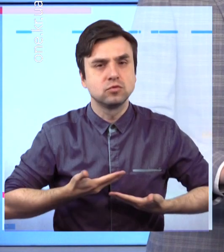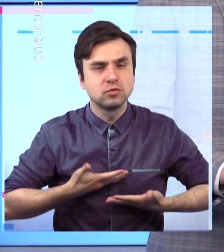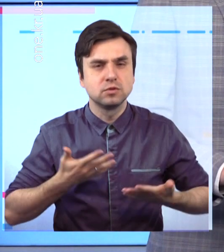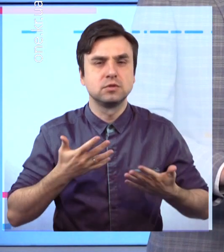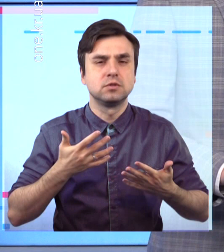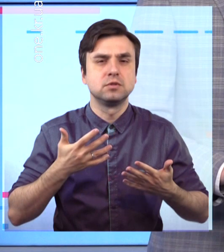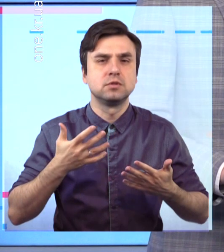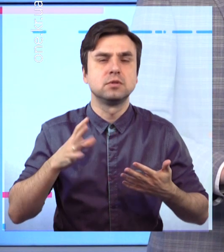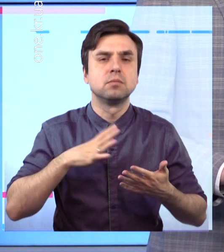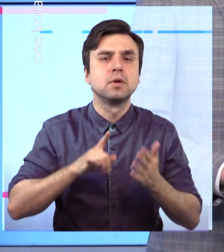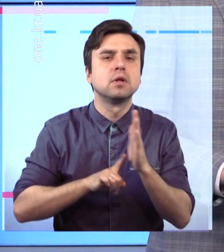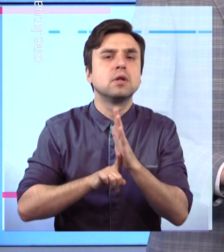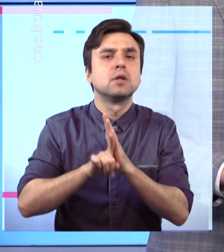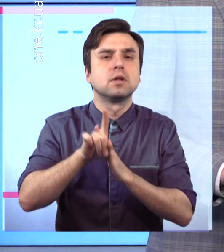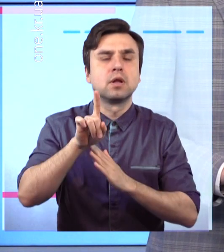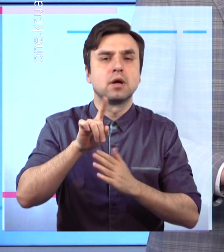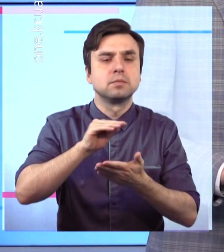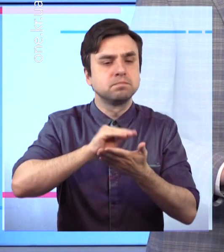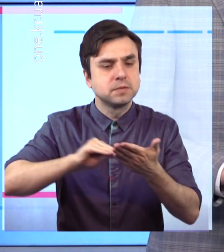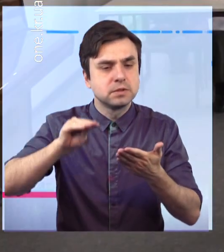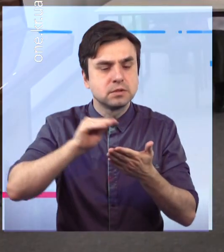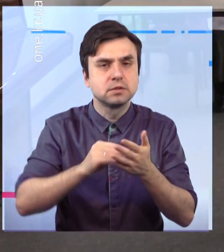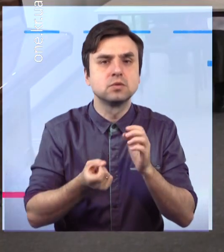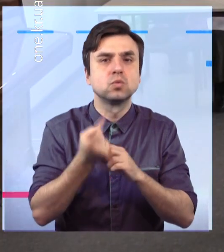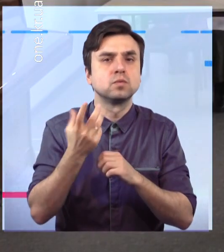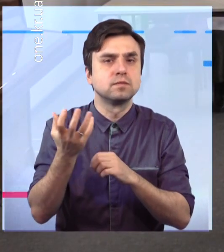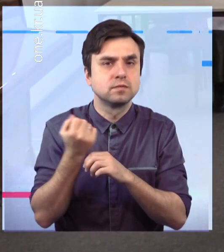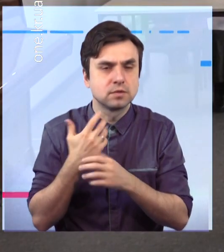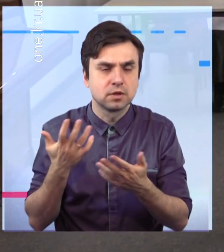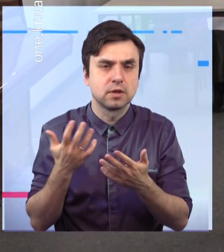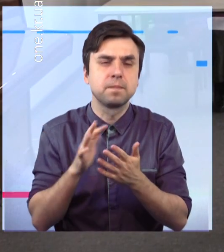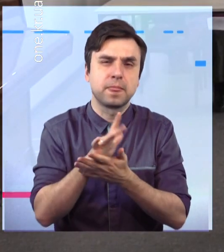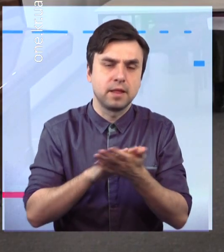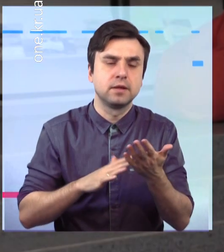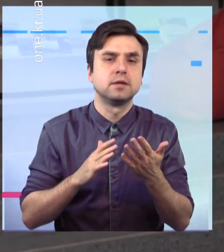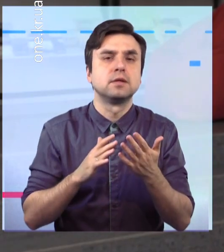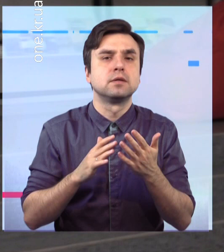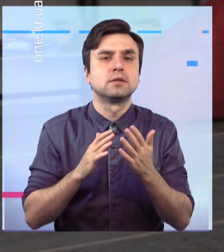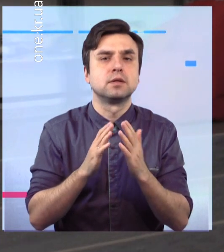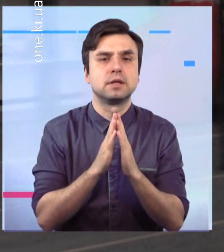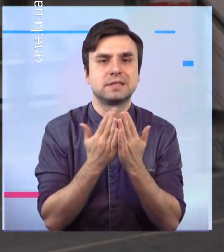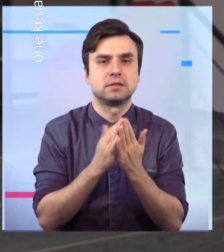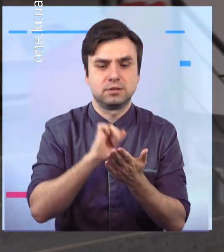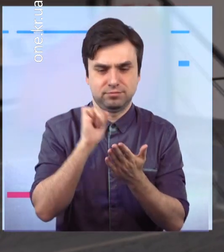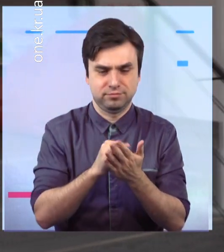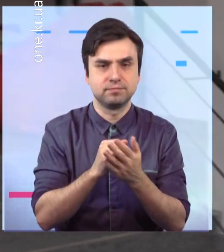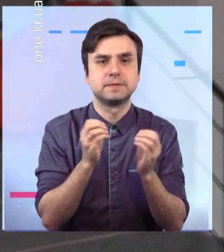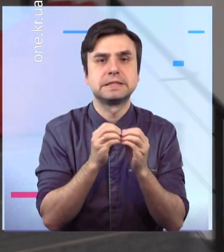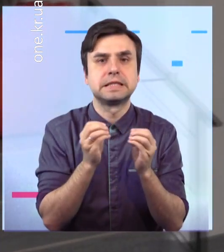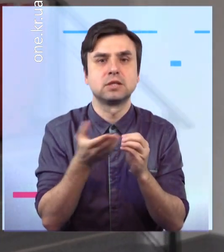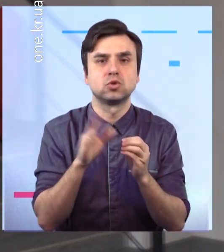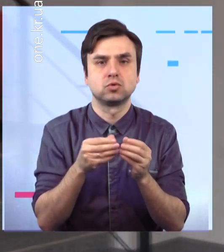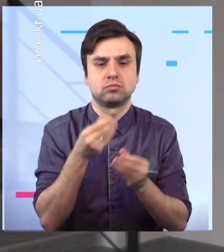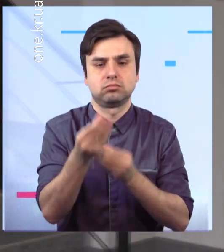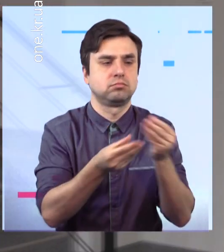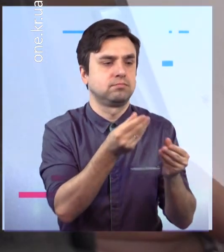після чого передав 10 примірників бібліотекам для дорослих. Загалом збірка видалась у 150 екземплярах